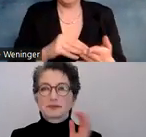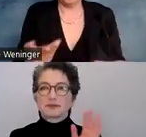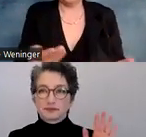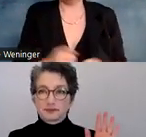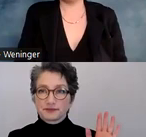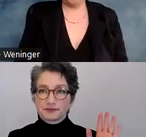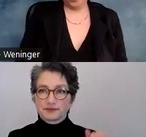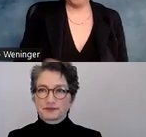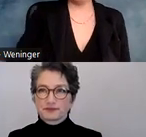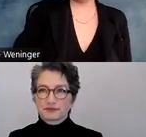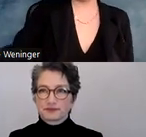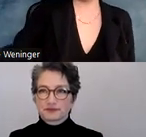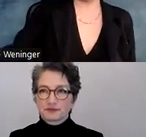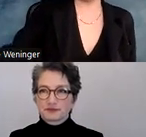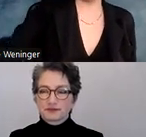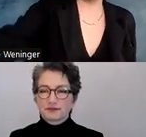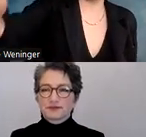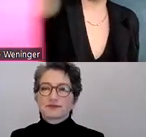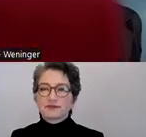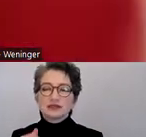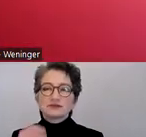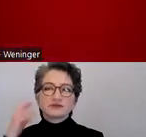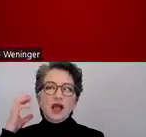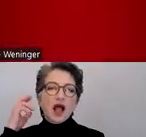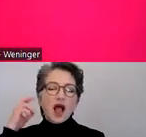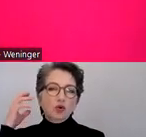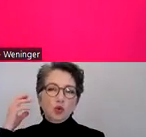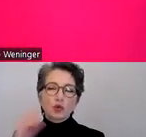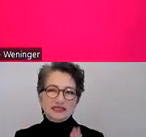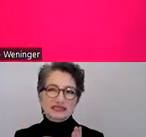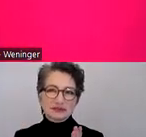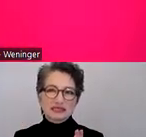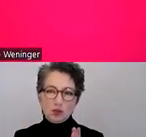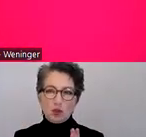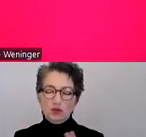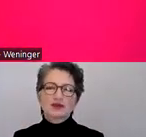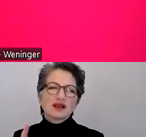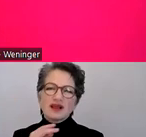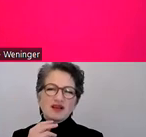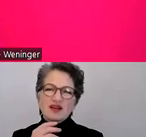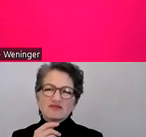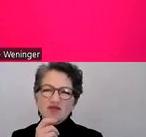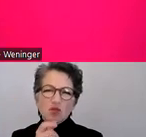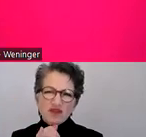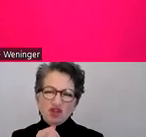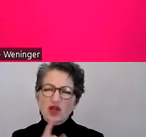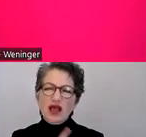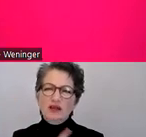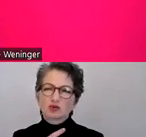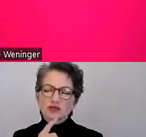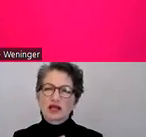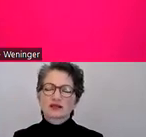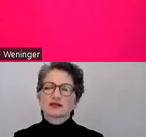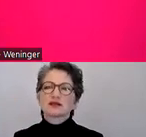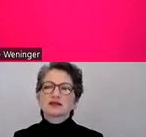So, jetzt kommen wir zur Audiodeskription. Die heißt falsch, aber hat sich so durchgesetzt. Eigentlich müsste man sagen, es ist